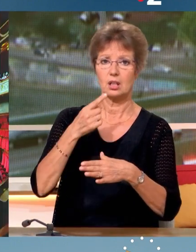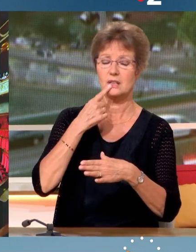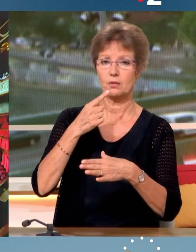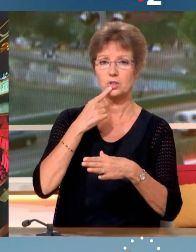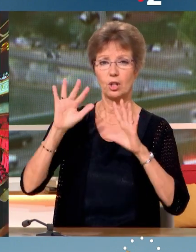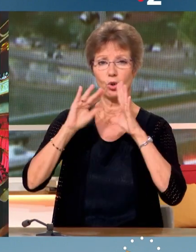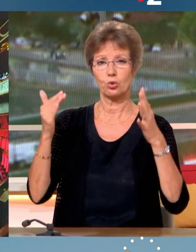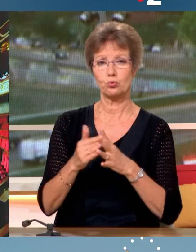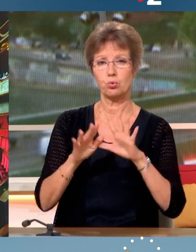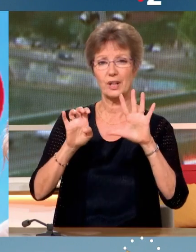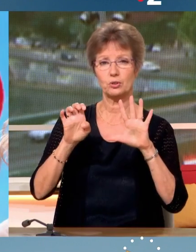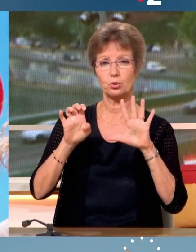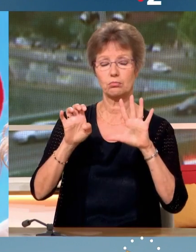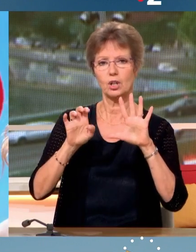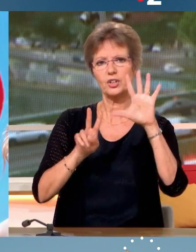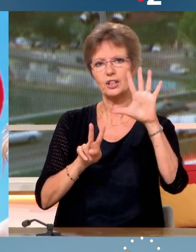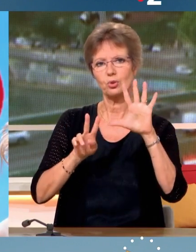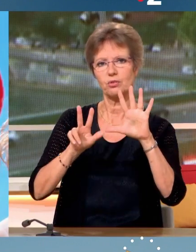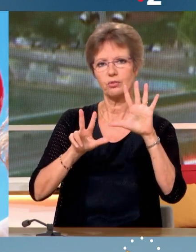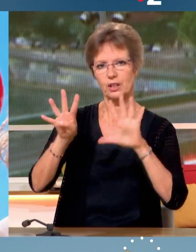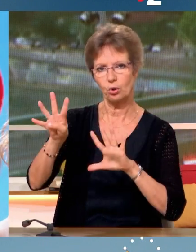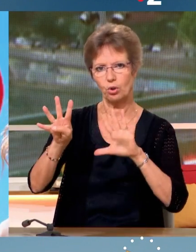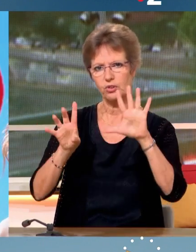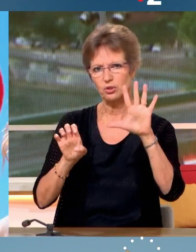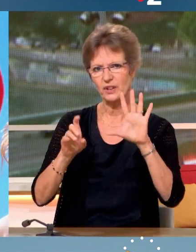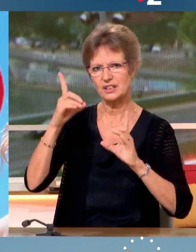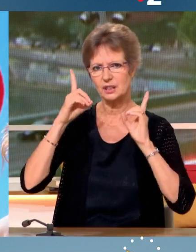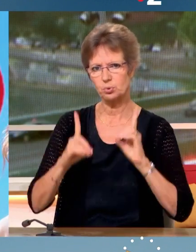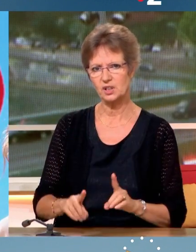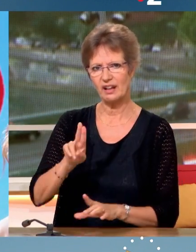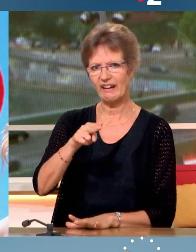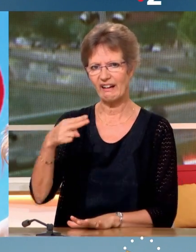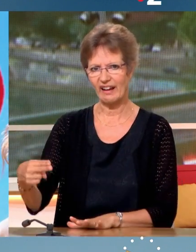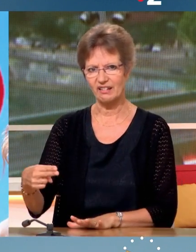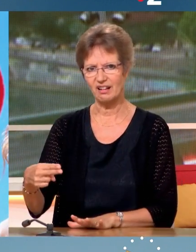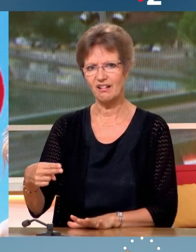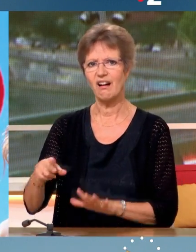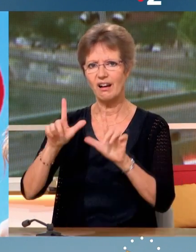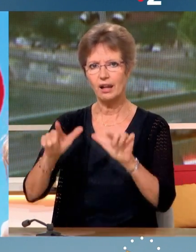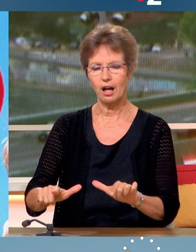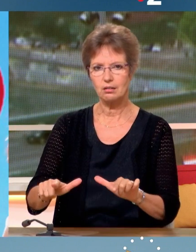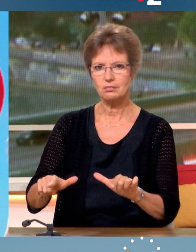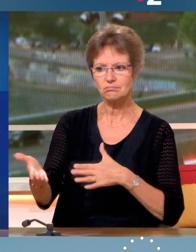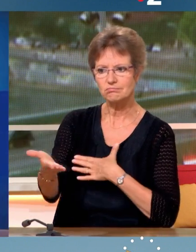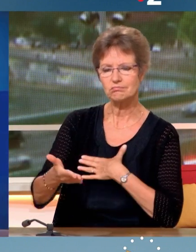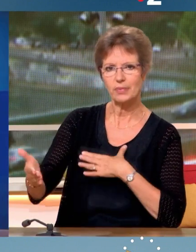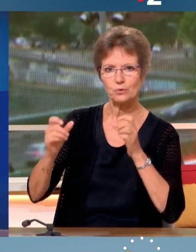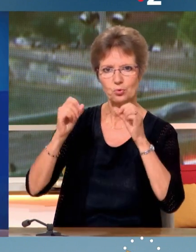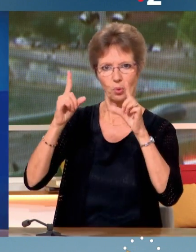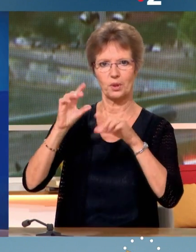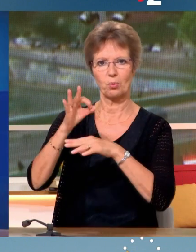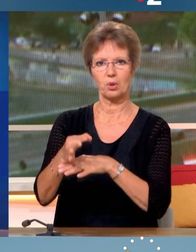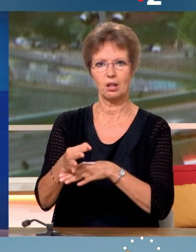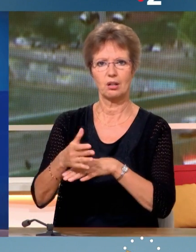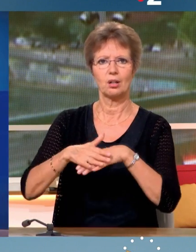enfin 90 députés, 89, 90 députés du Rassemblement national, c'est une surprise pour certains observateurs. Mais